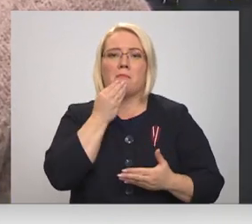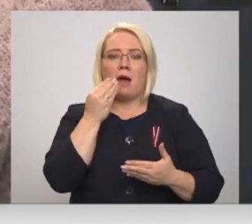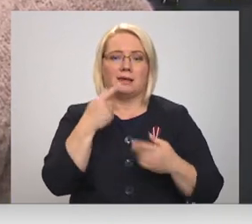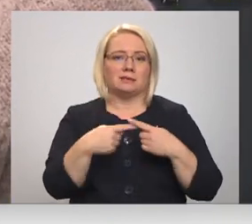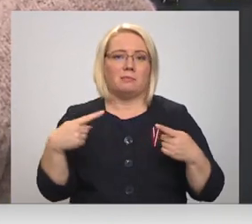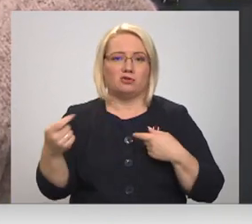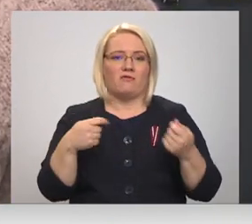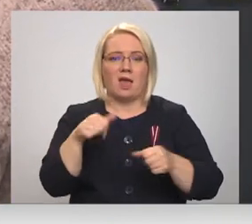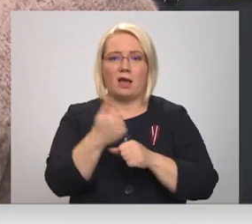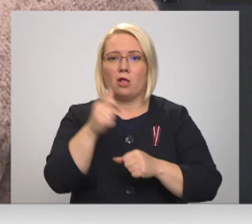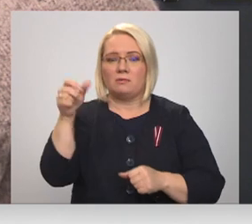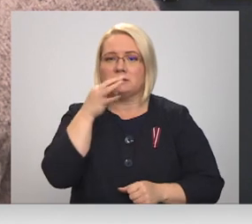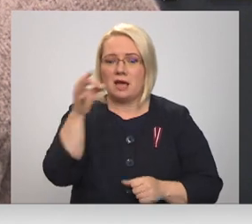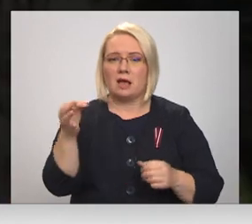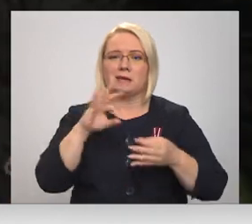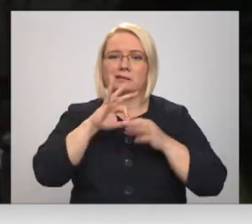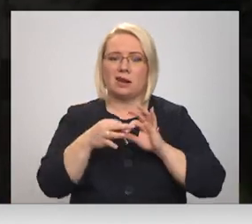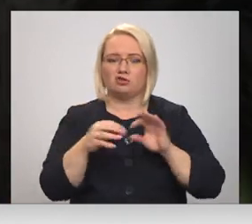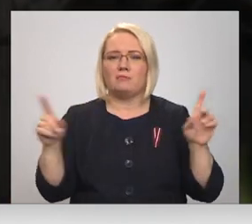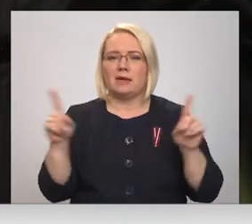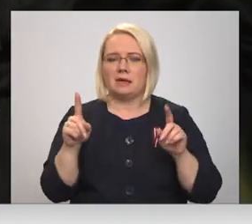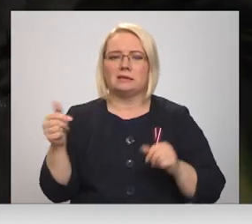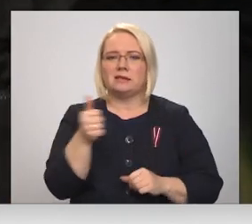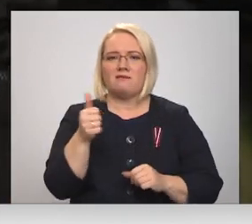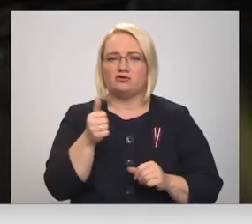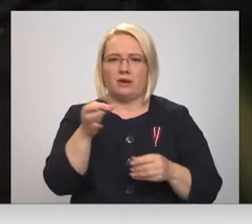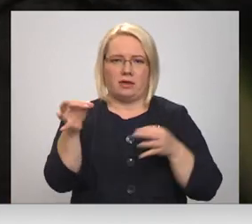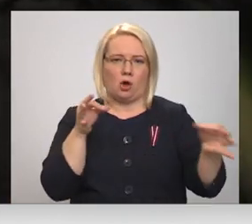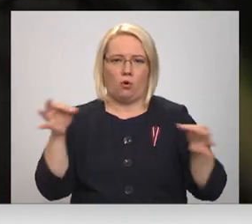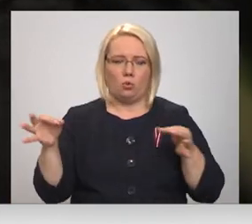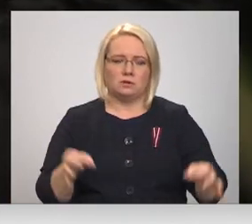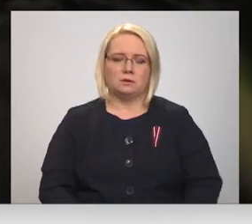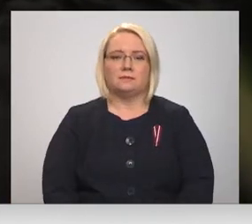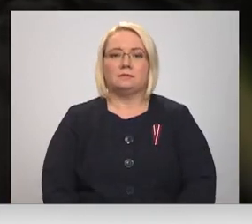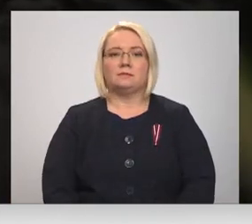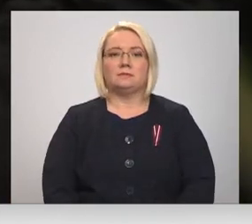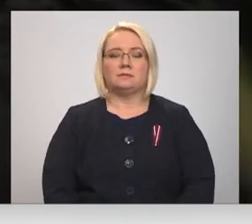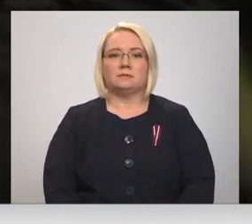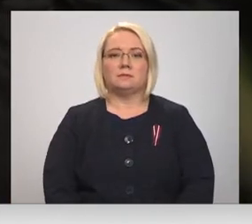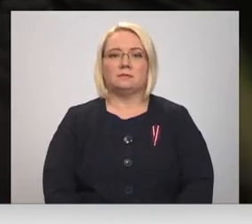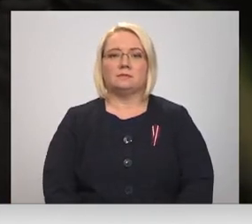pārstādi gan norāda. Sarežģījumi ir īpaši reģionos. Dāvids Freinerfelts, Olafs Perševits, Latvijas televīzija.